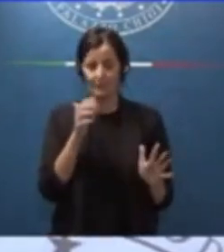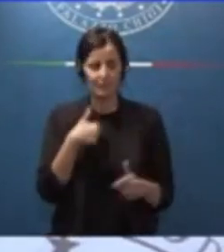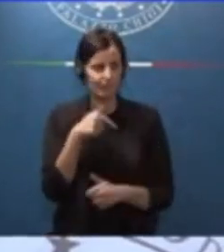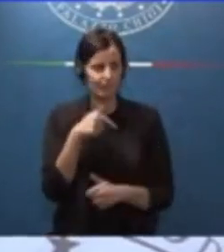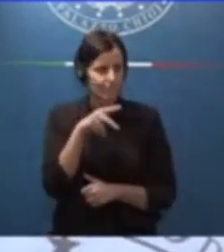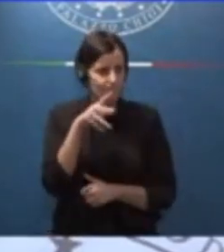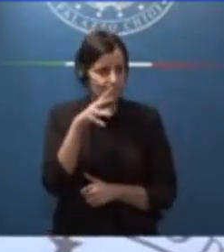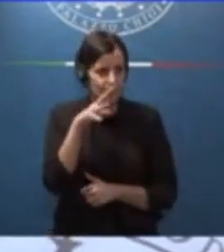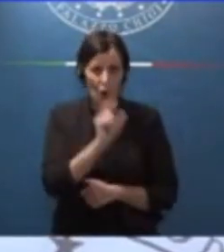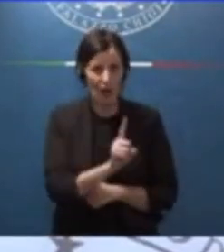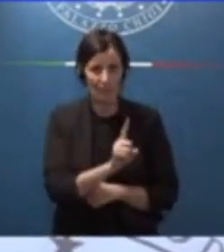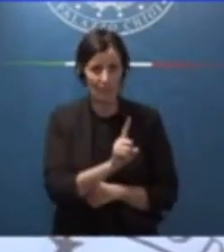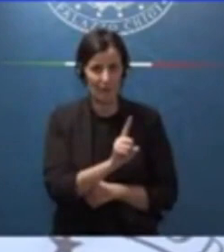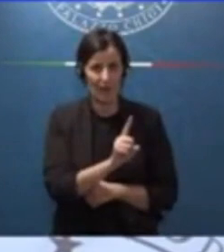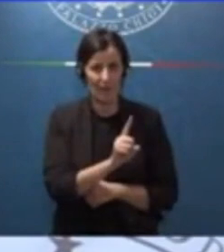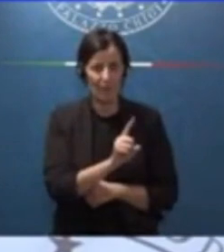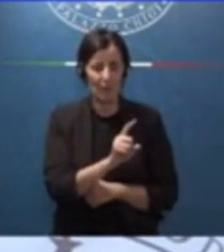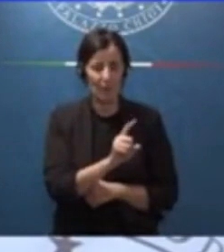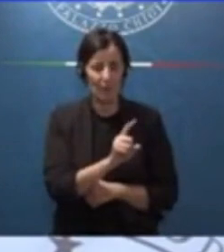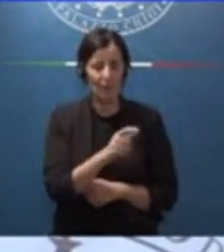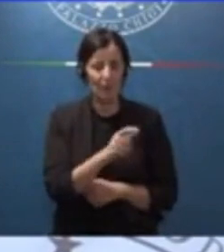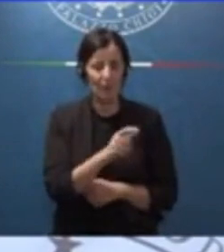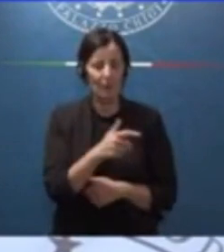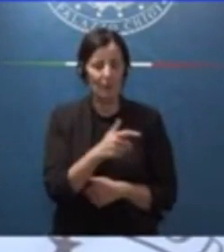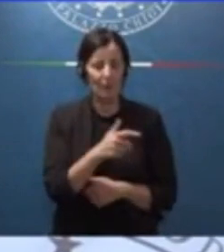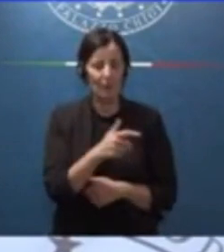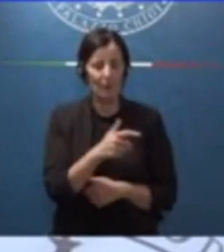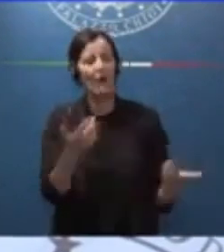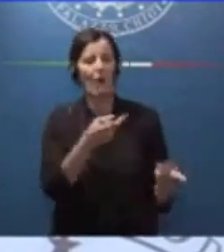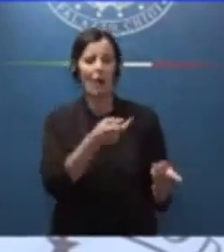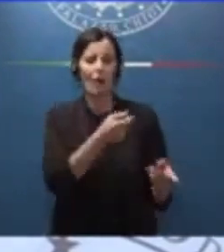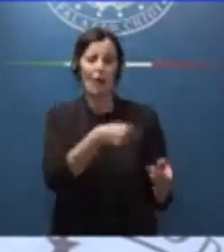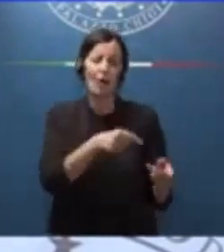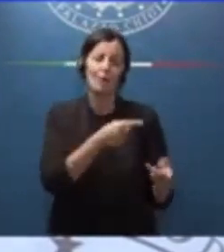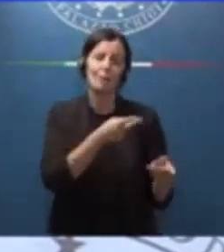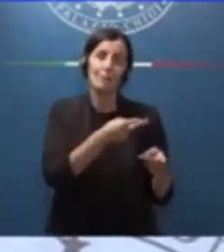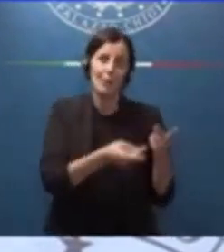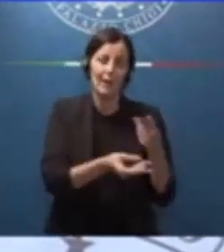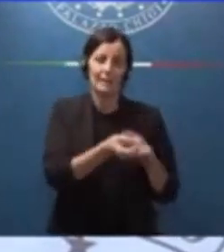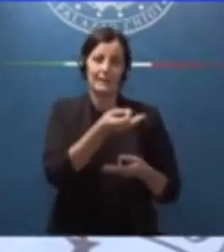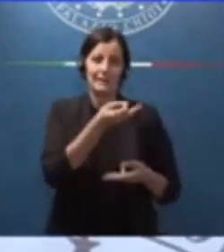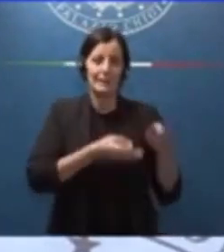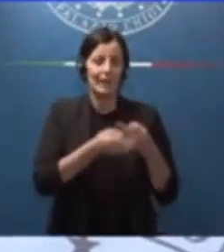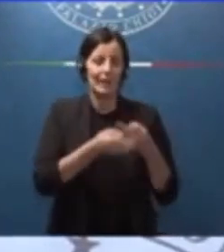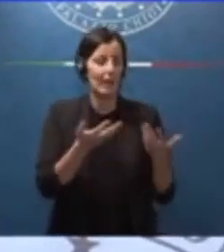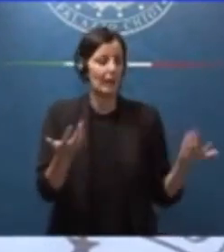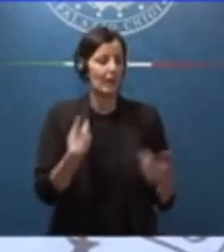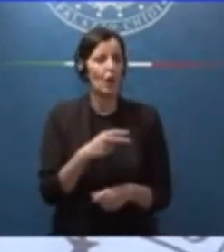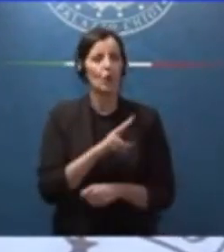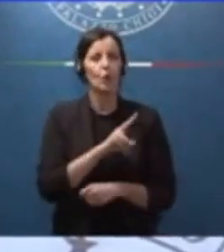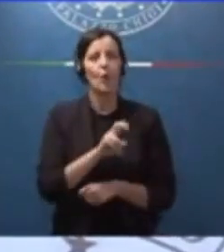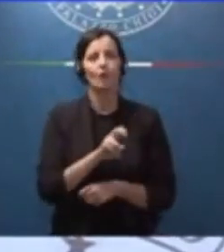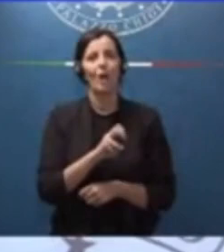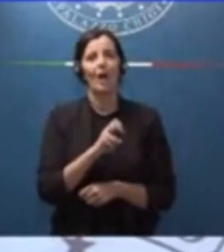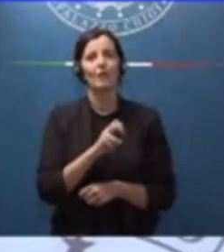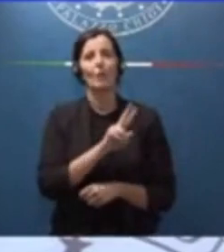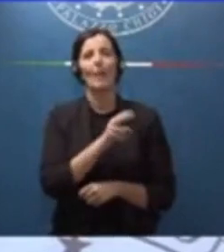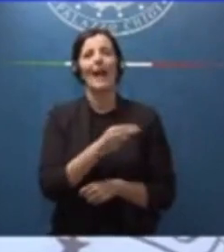dicevano, però ci facevano capire che non si poteva vivere con 200 mila lire al mese,